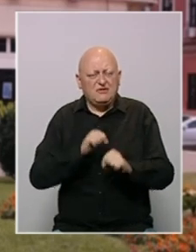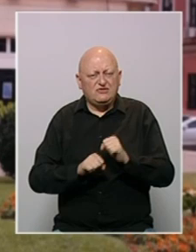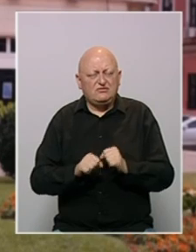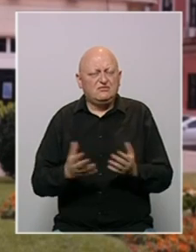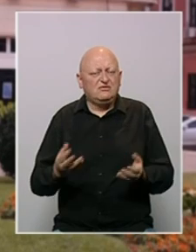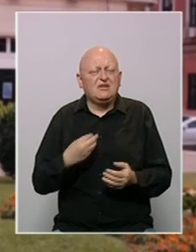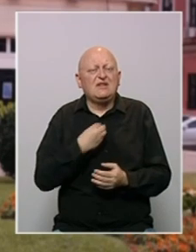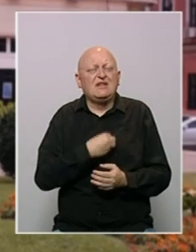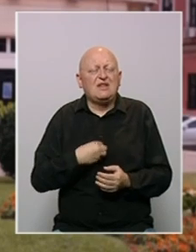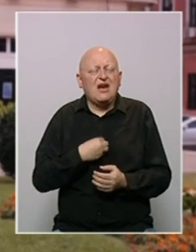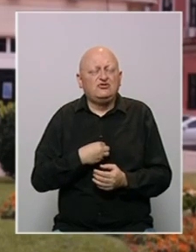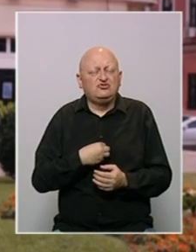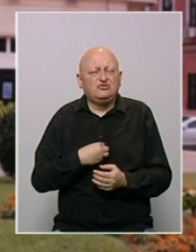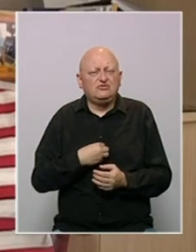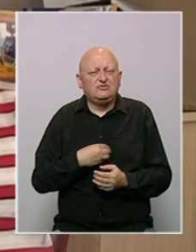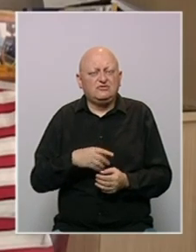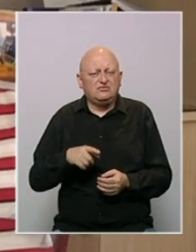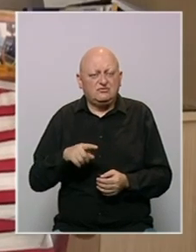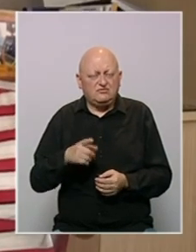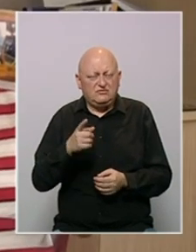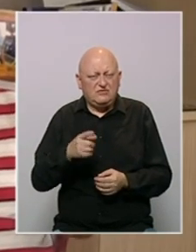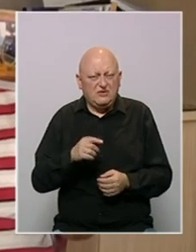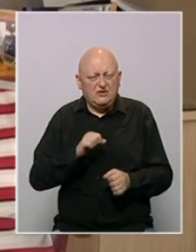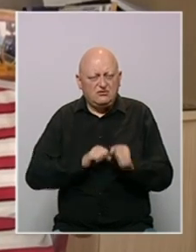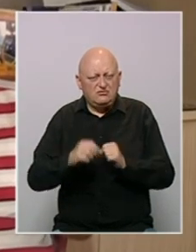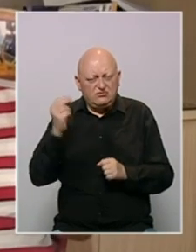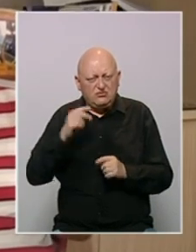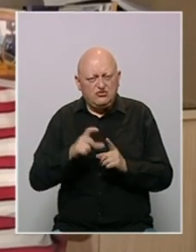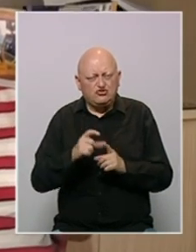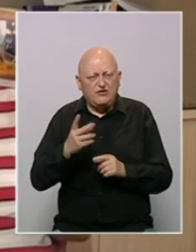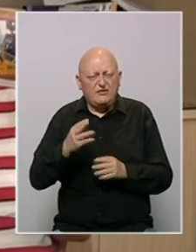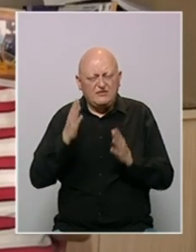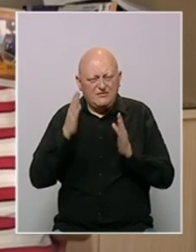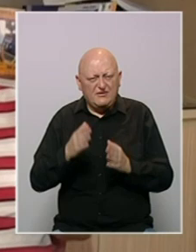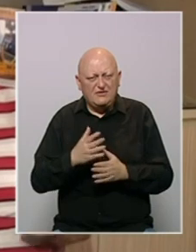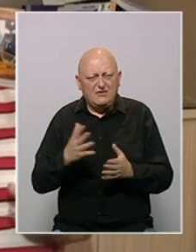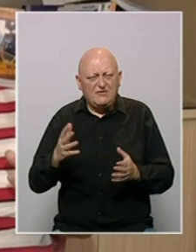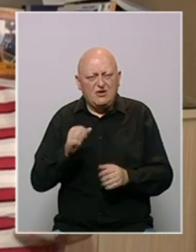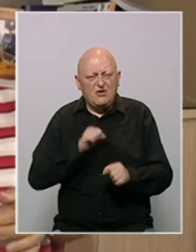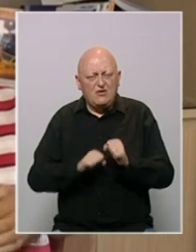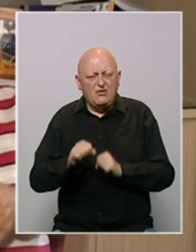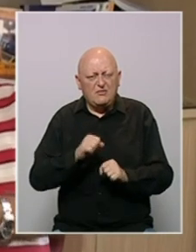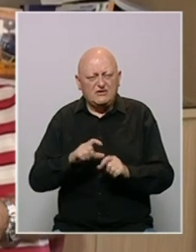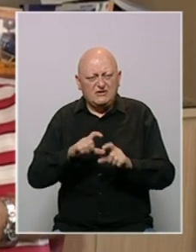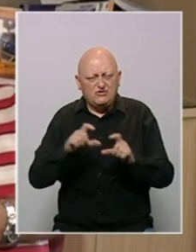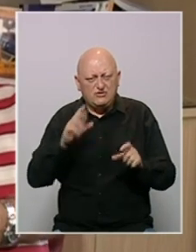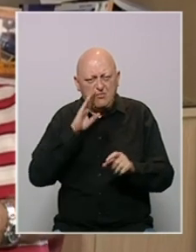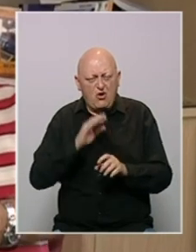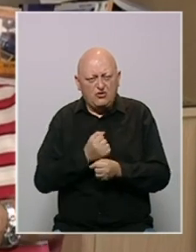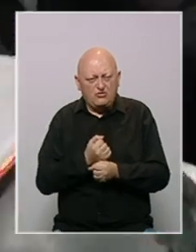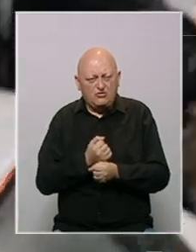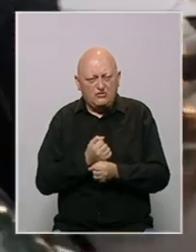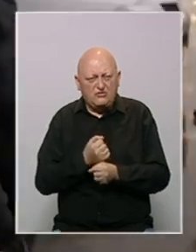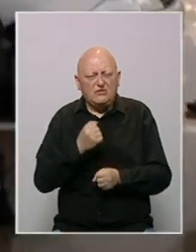ali nažalost i po dubini. Stručnjak za bezbjednost Duško Vejinović vjeruje da je većina bezbjednostnih institucija u BiH